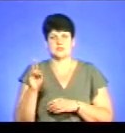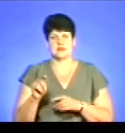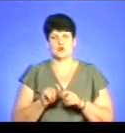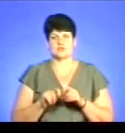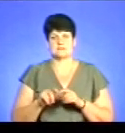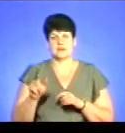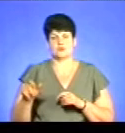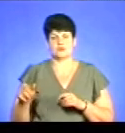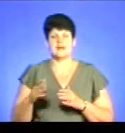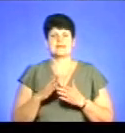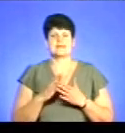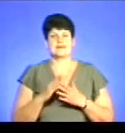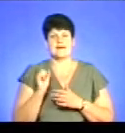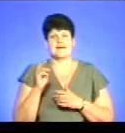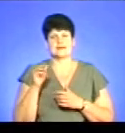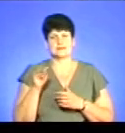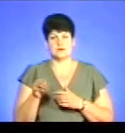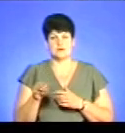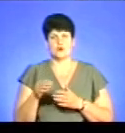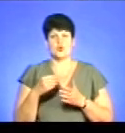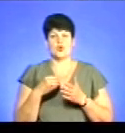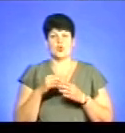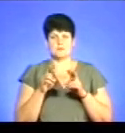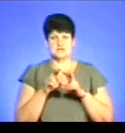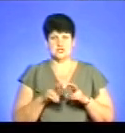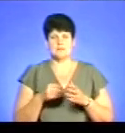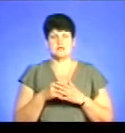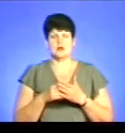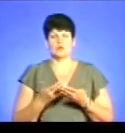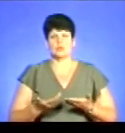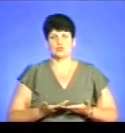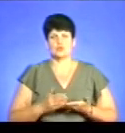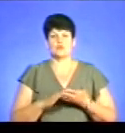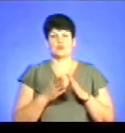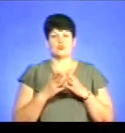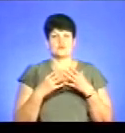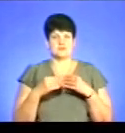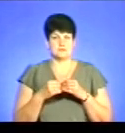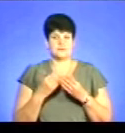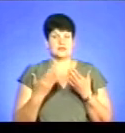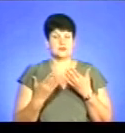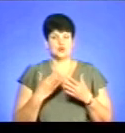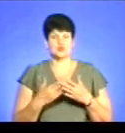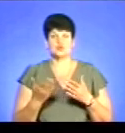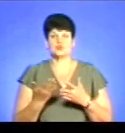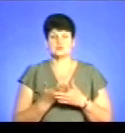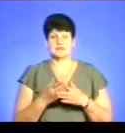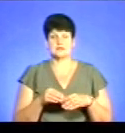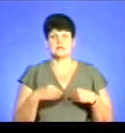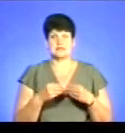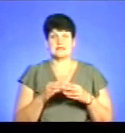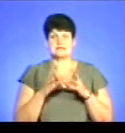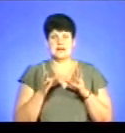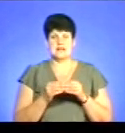Є певний акт обстеження матеріально-побутових умов сім'ї. Тобто, якщо субсидія призначається на загальних